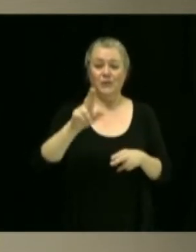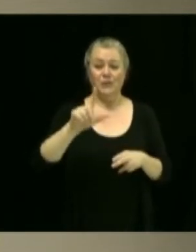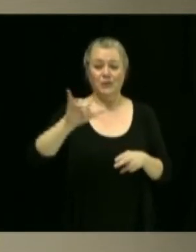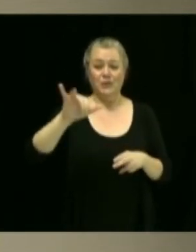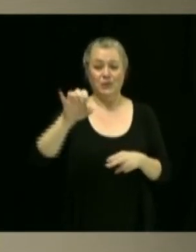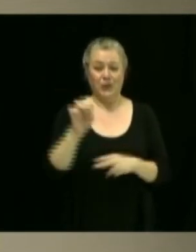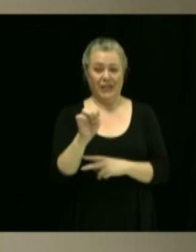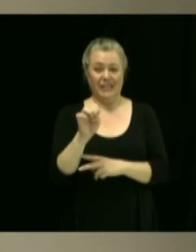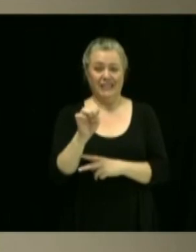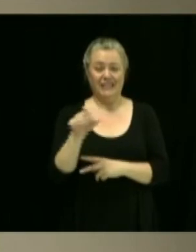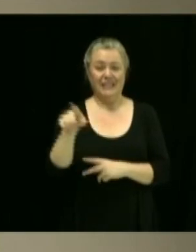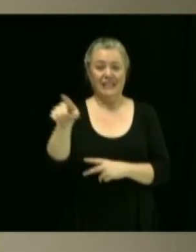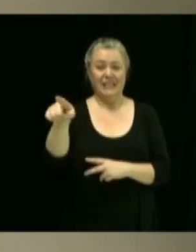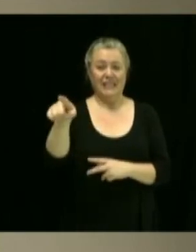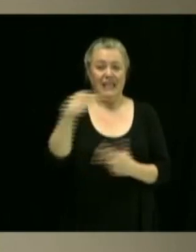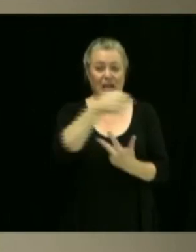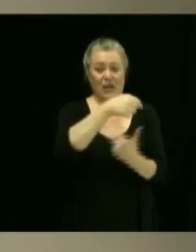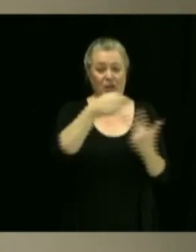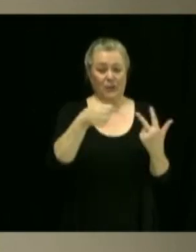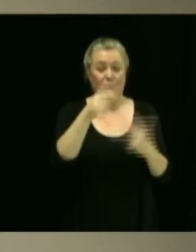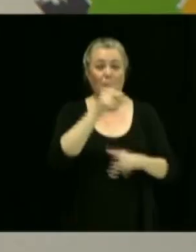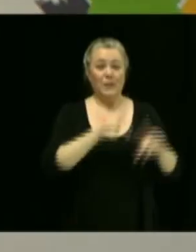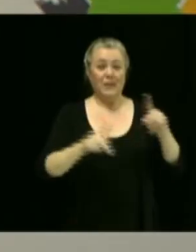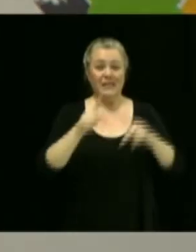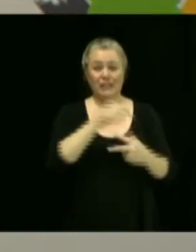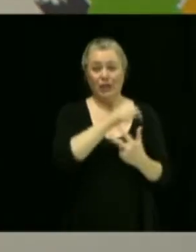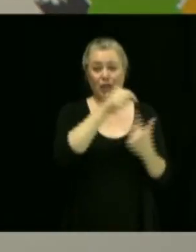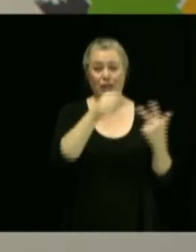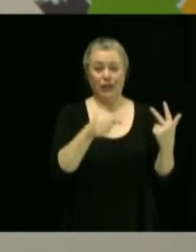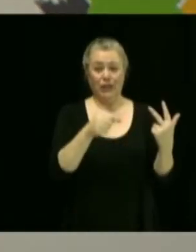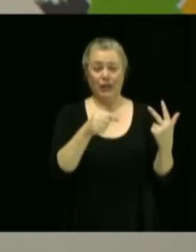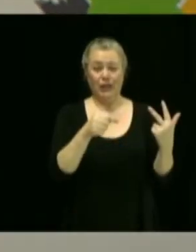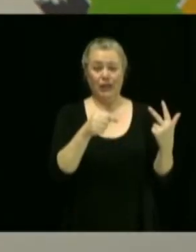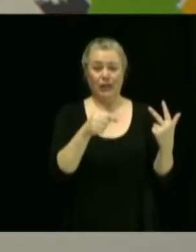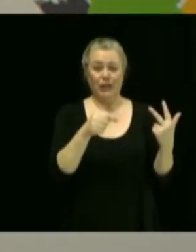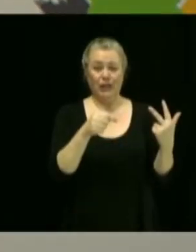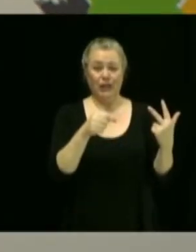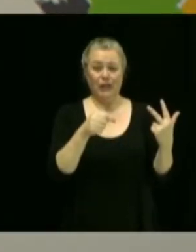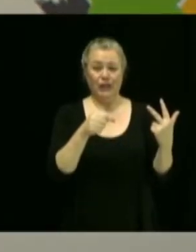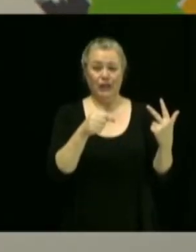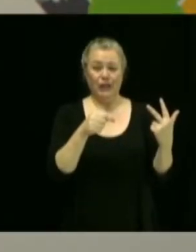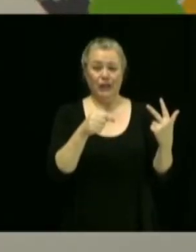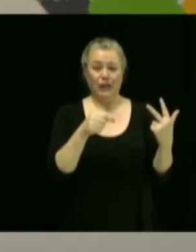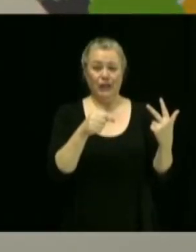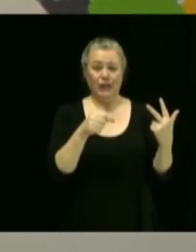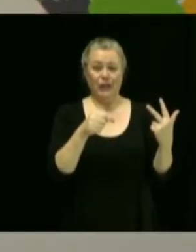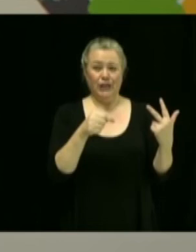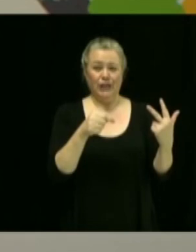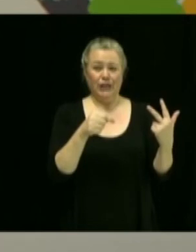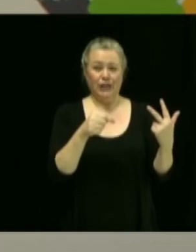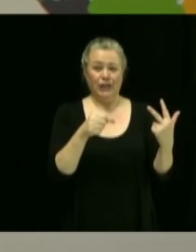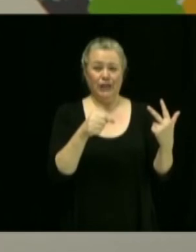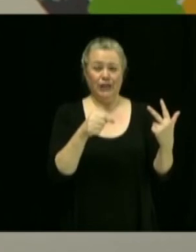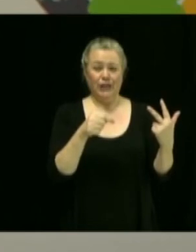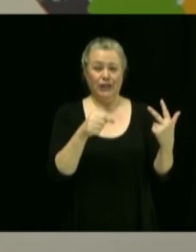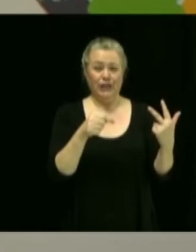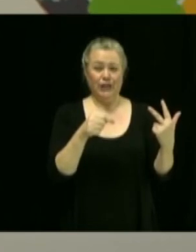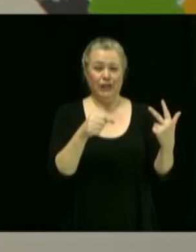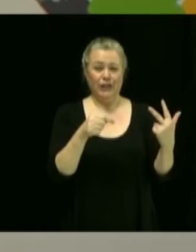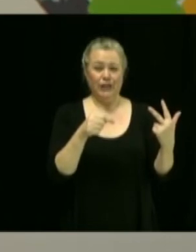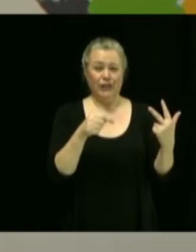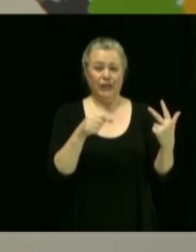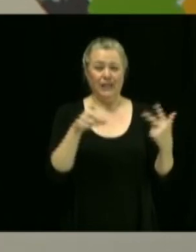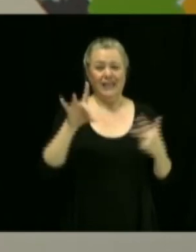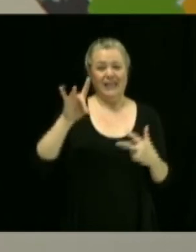été l'une des trois personnes qui ont eu les places pour, 80 places